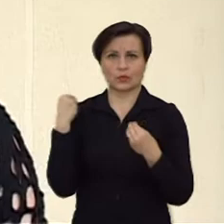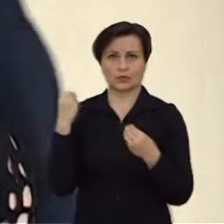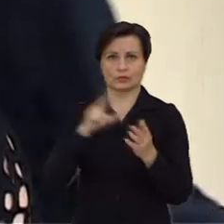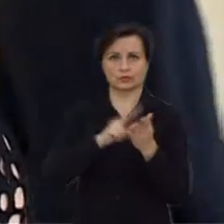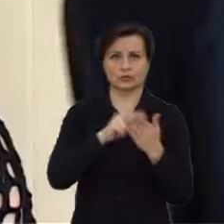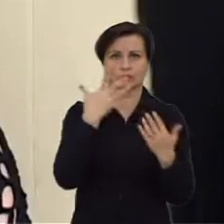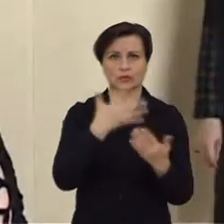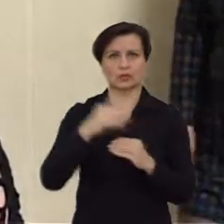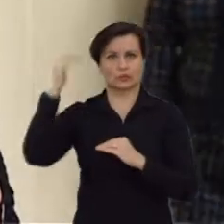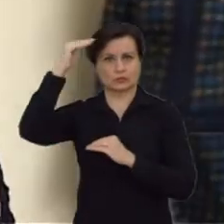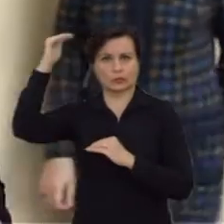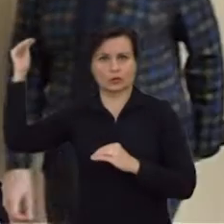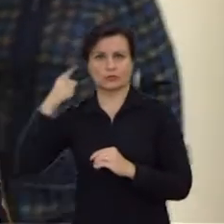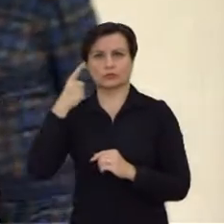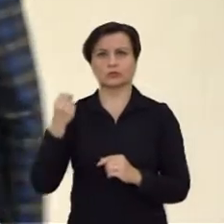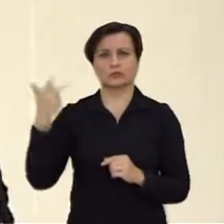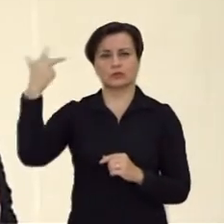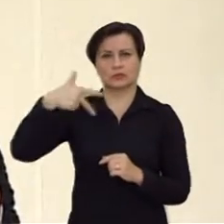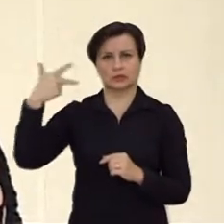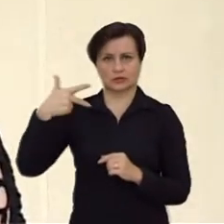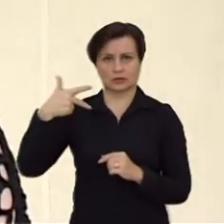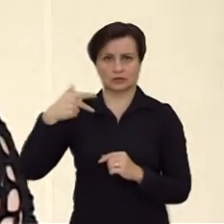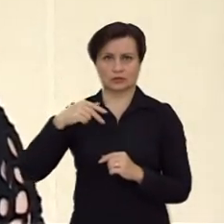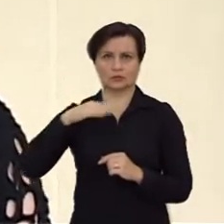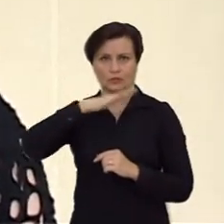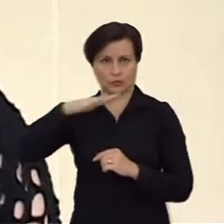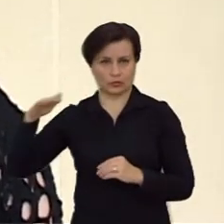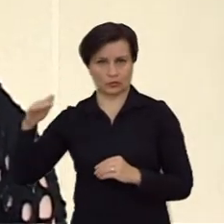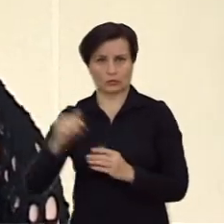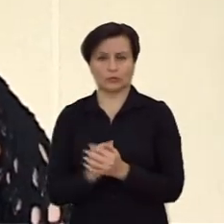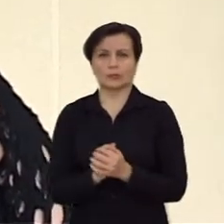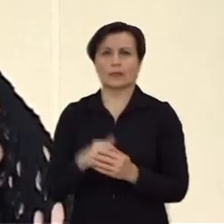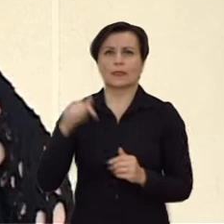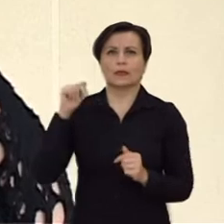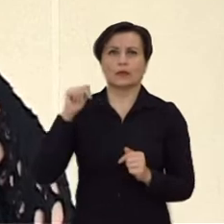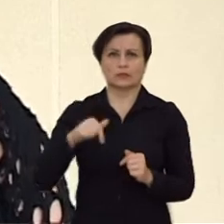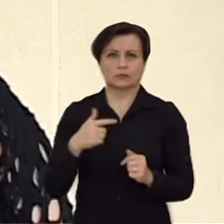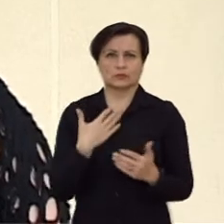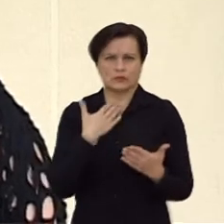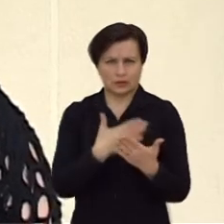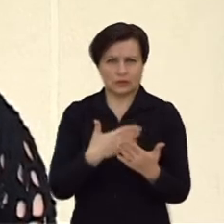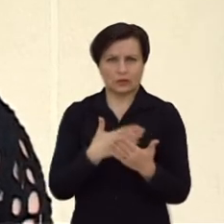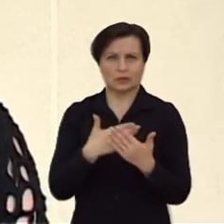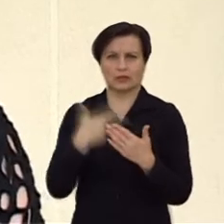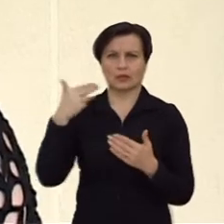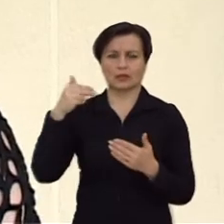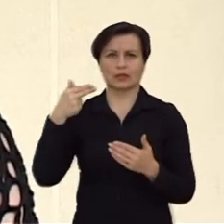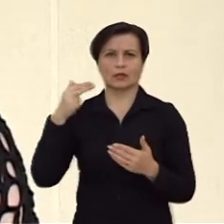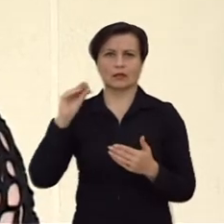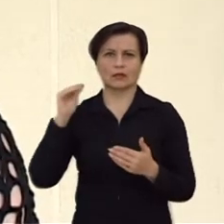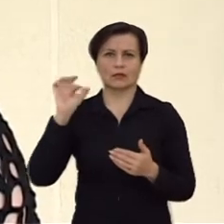skirioje mokosi apie 130 mokinių. Taip pat pas mus labai aktyviai veikia neformalusis švietimas,